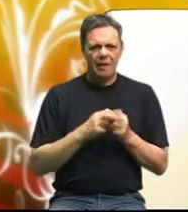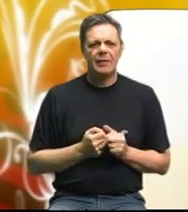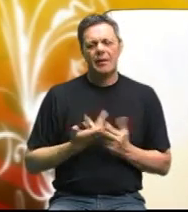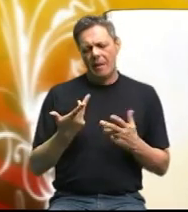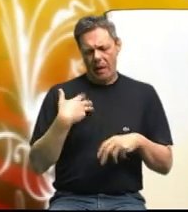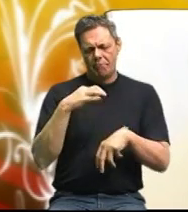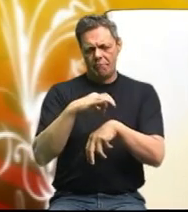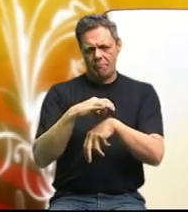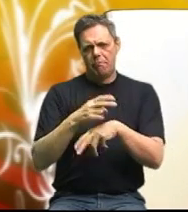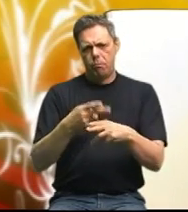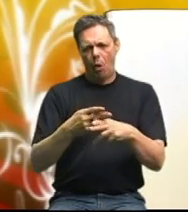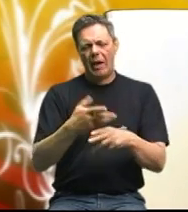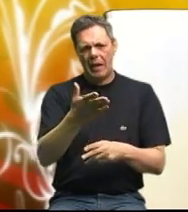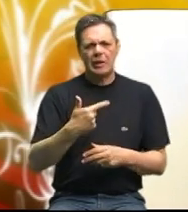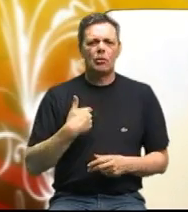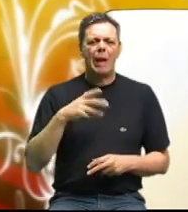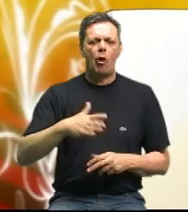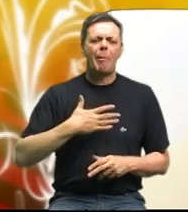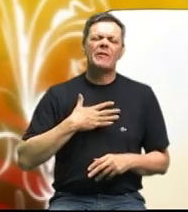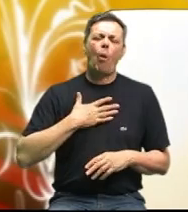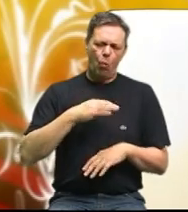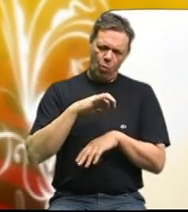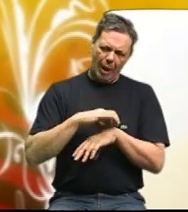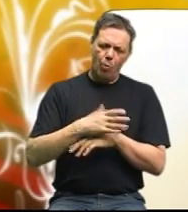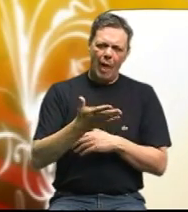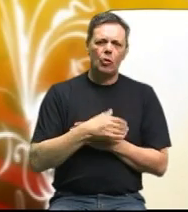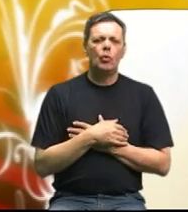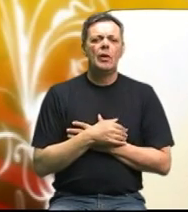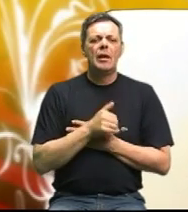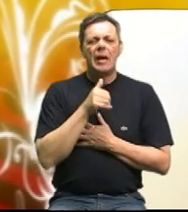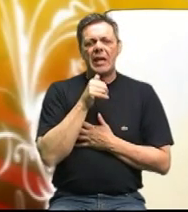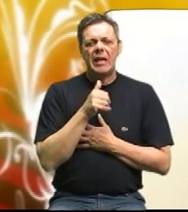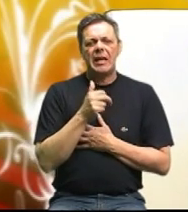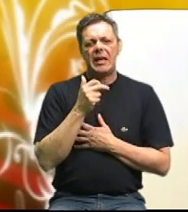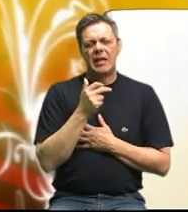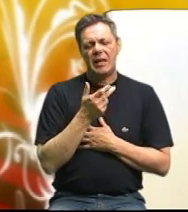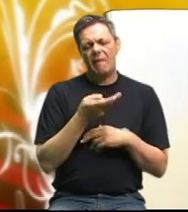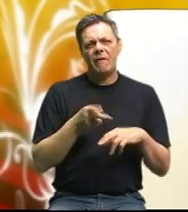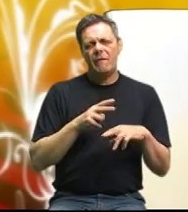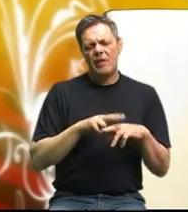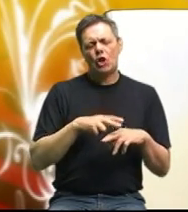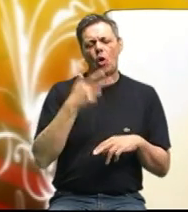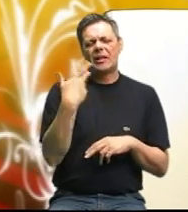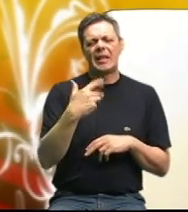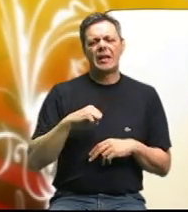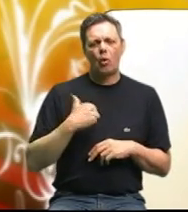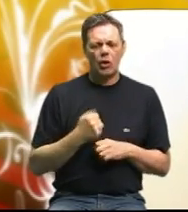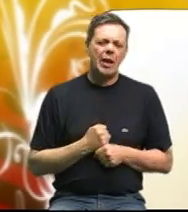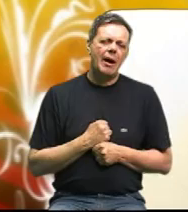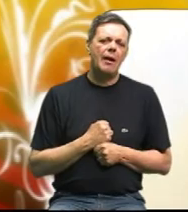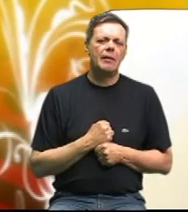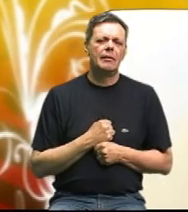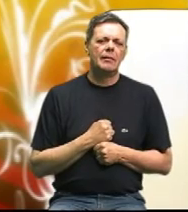poliklinici, imam tamo svoju ambulantu i više 30 godine se bavim,